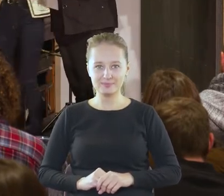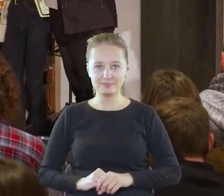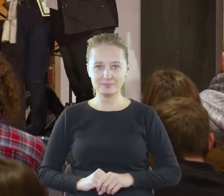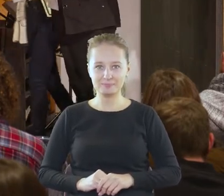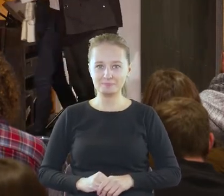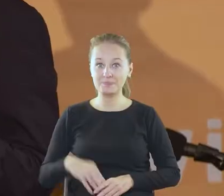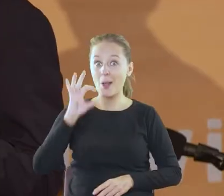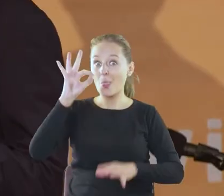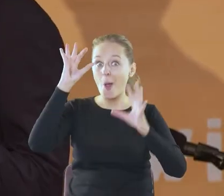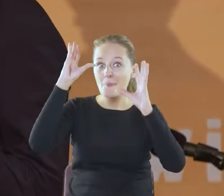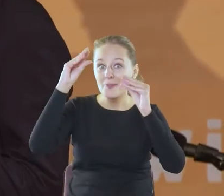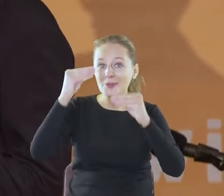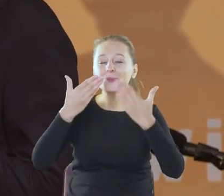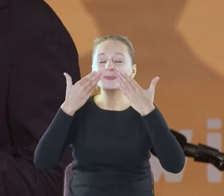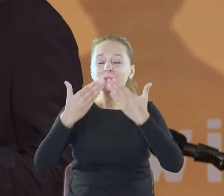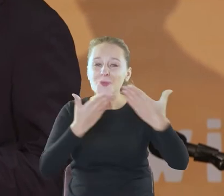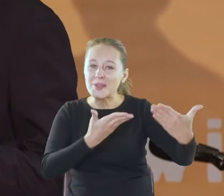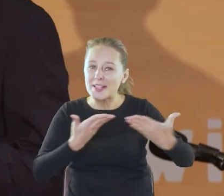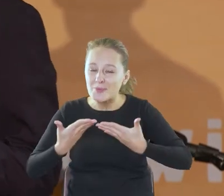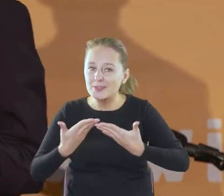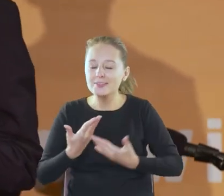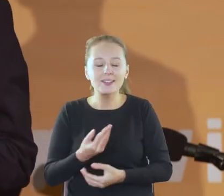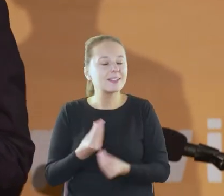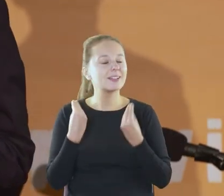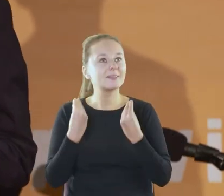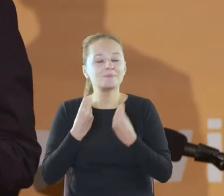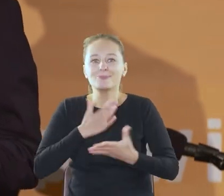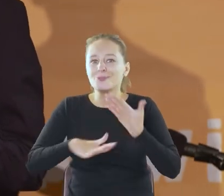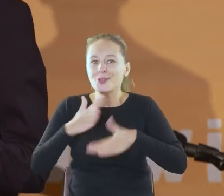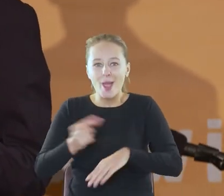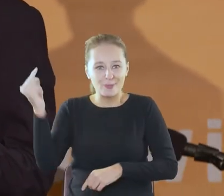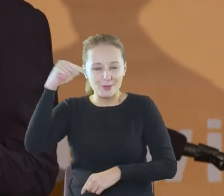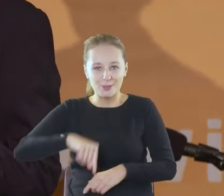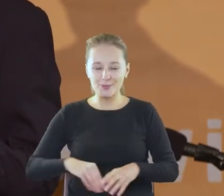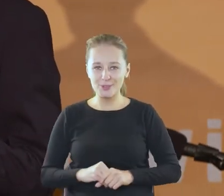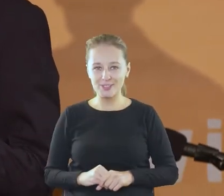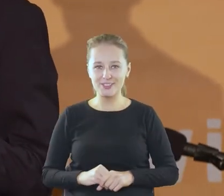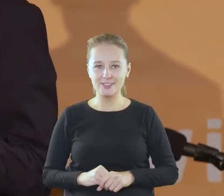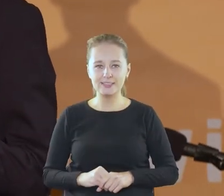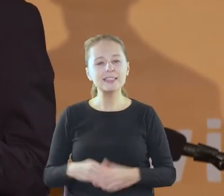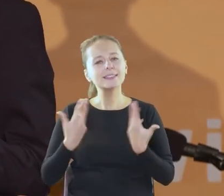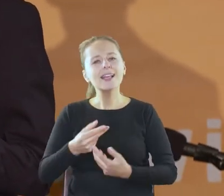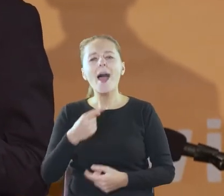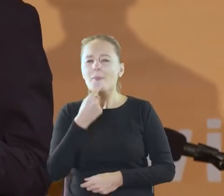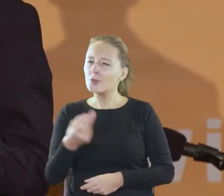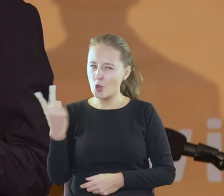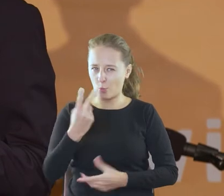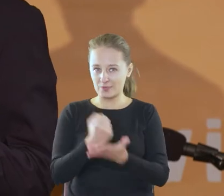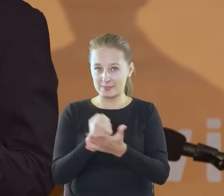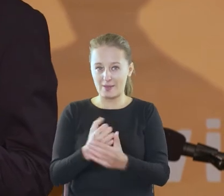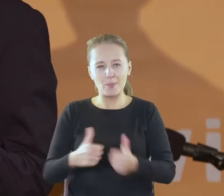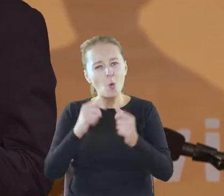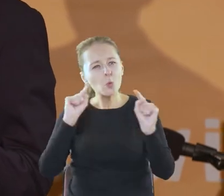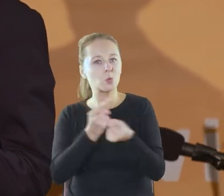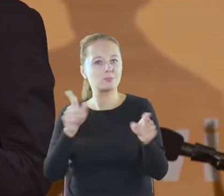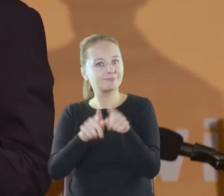Dobry wieczór, dziękuję bardzo za zaproszenie. jest super przyjemność, żeby tutaj być z Państwem. Zostanę poproszonych, żeby powiedzieć o dwóch rzeczach i żeby było krótko